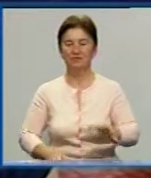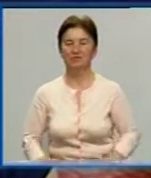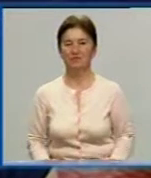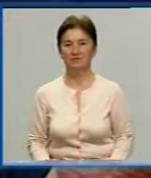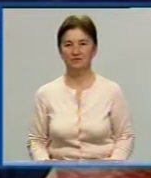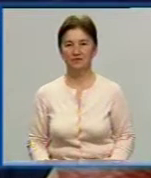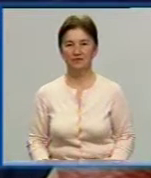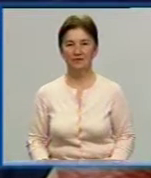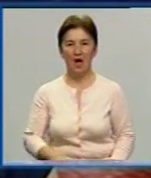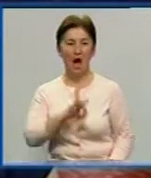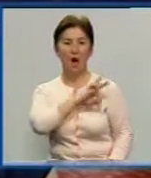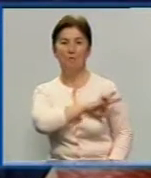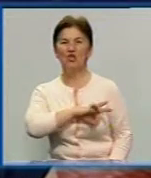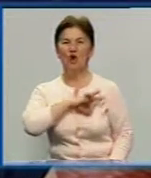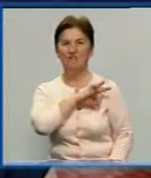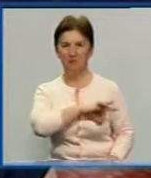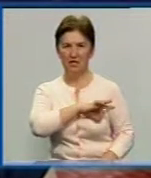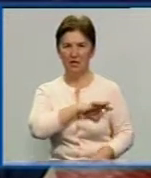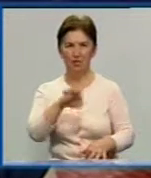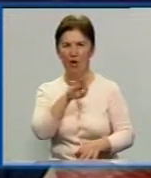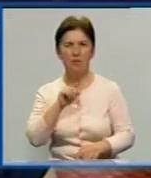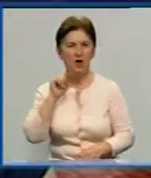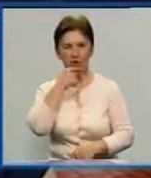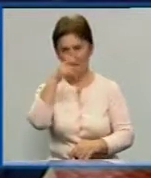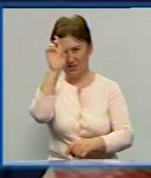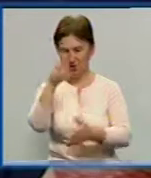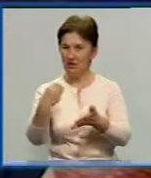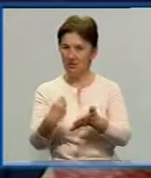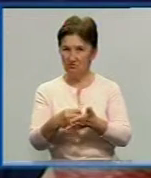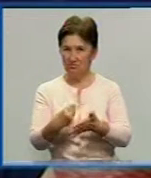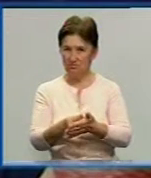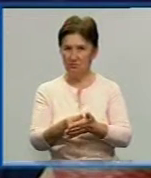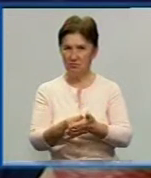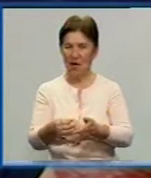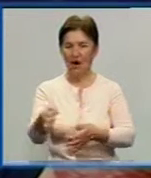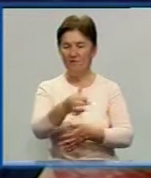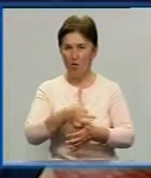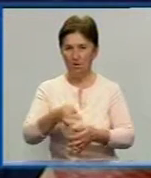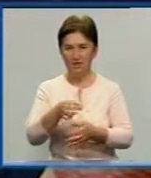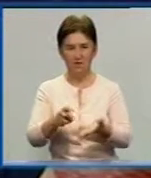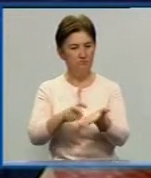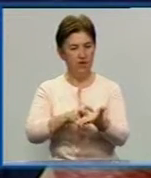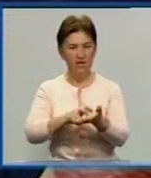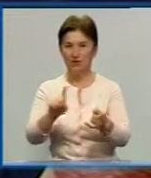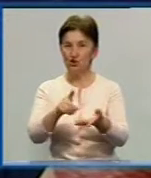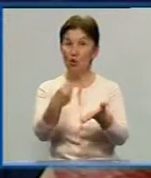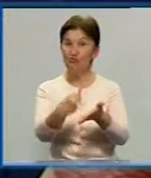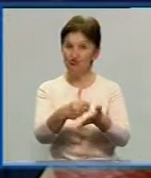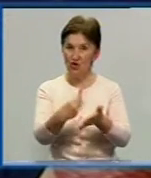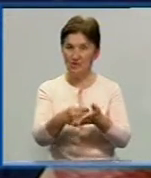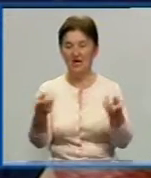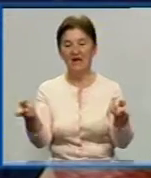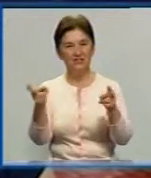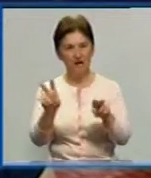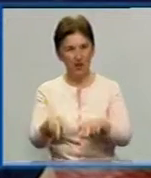Профспілки б'ють на сполох. Через економію державних коштів профспілкові організації області бояться, що бюджетники залишаться